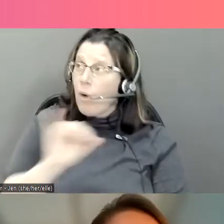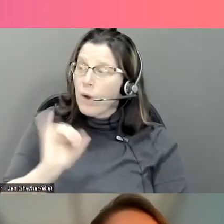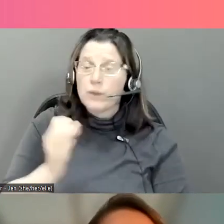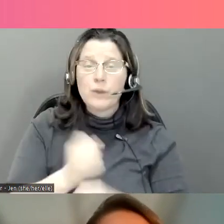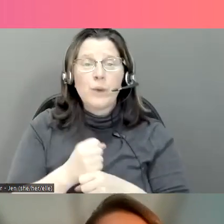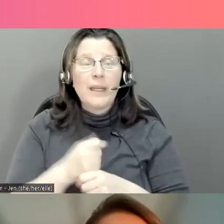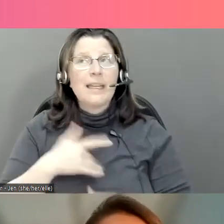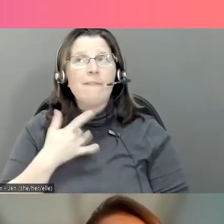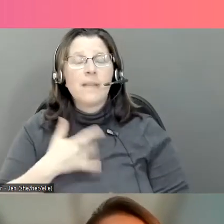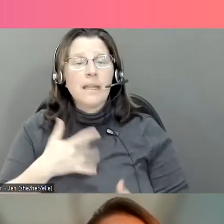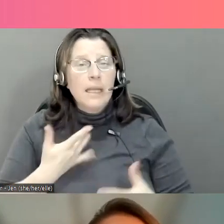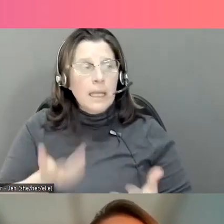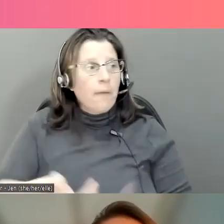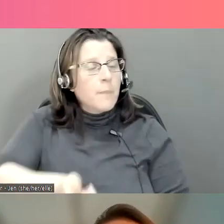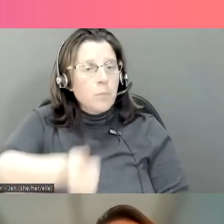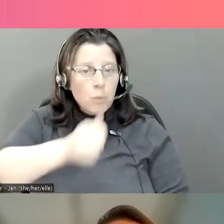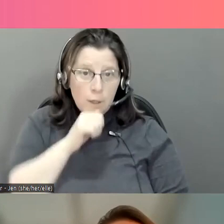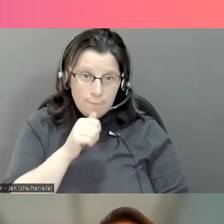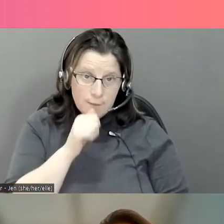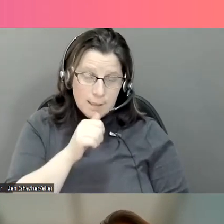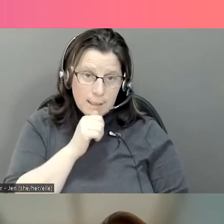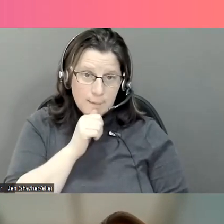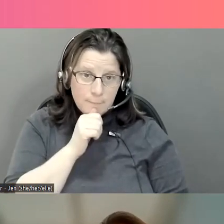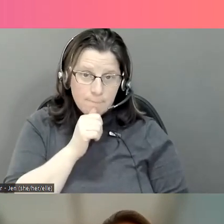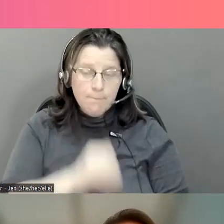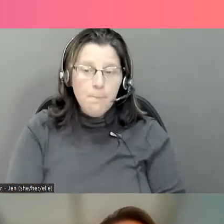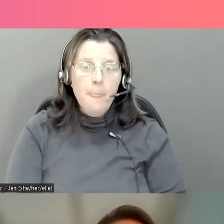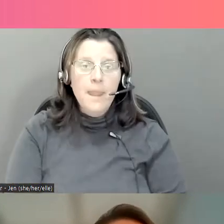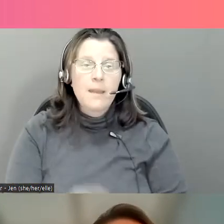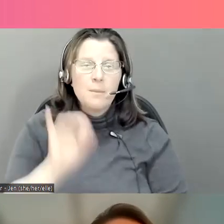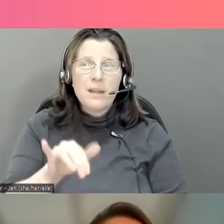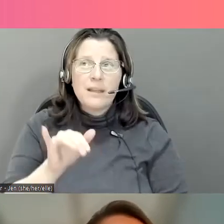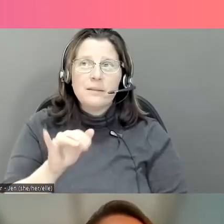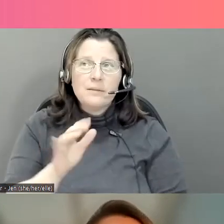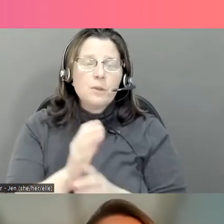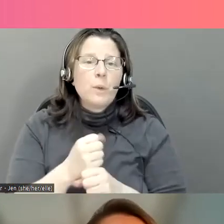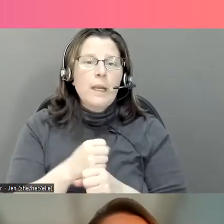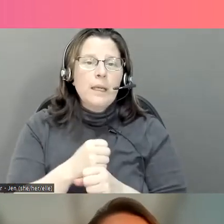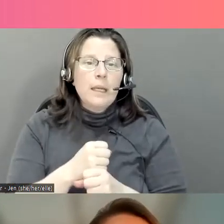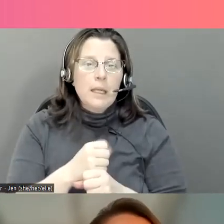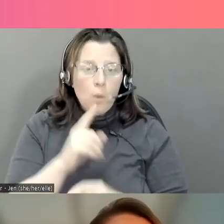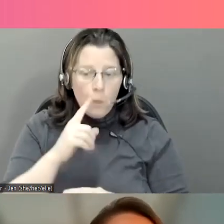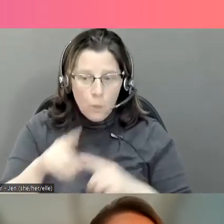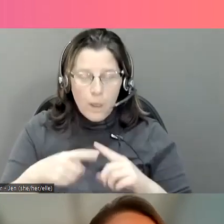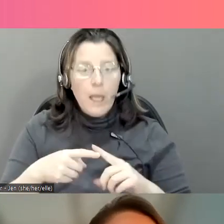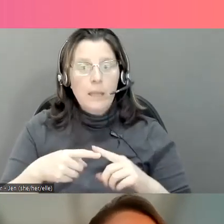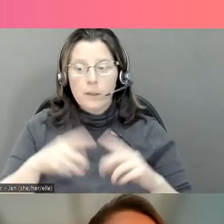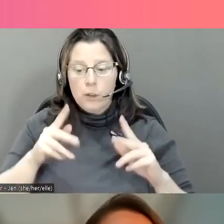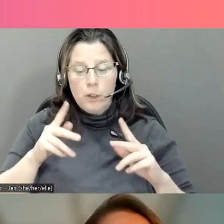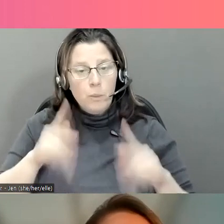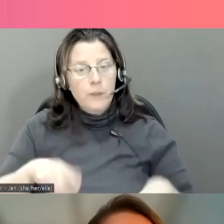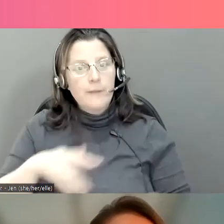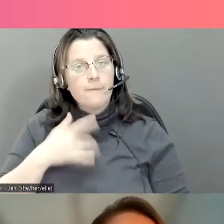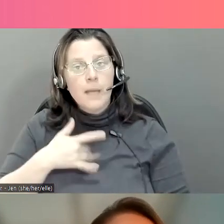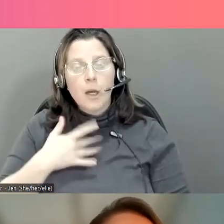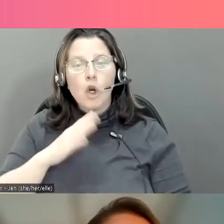utilisé pour se divertir. Alors, ça donne un sentiment de confidentialité, de protection de la vie privée. Mais ici, il y a eu